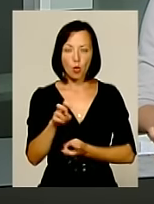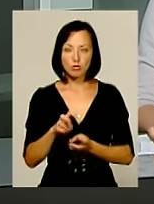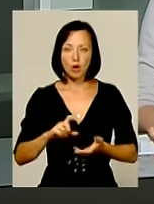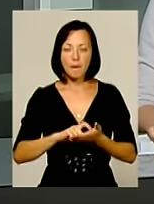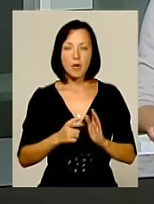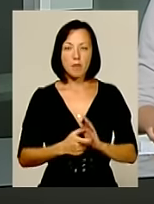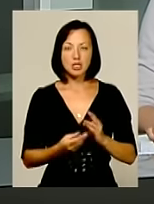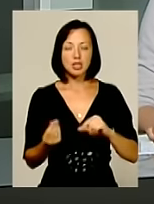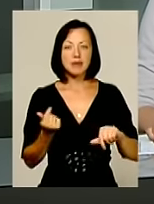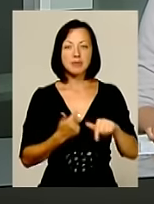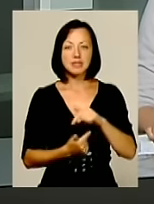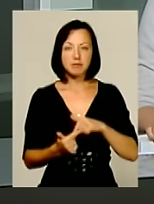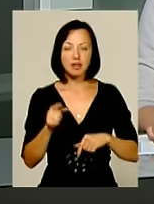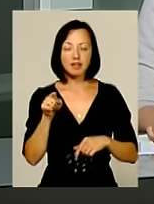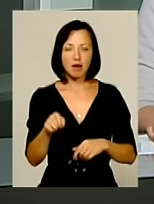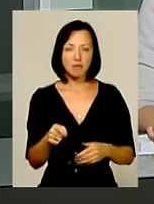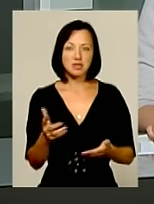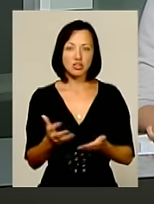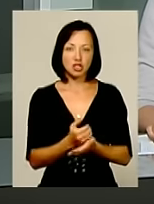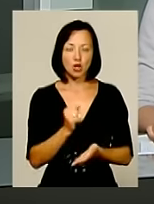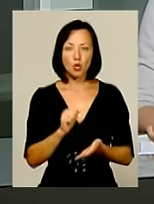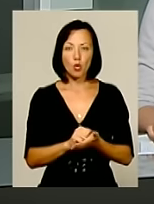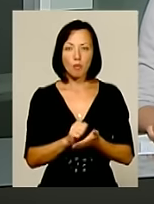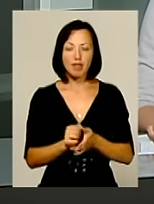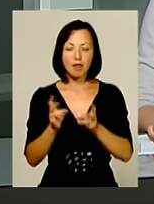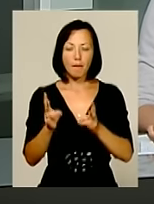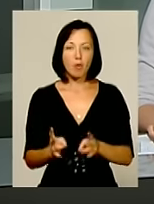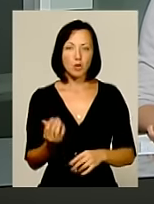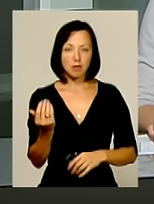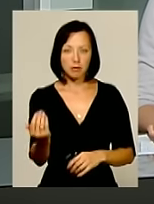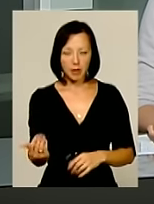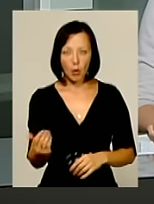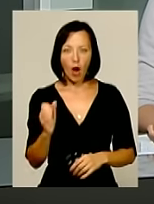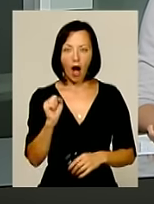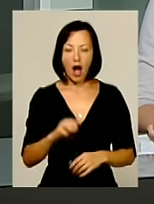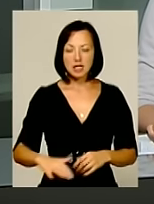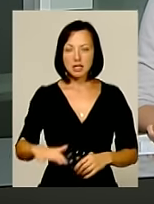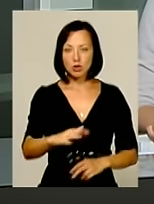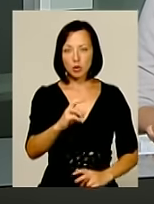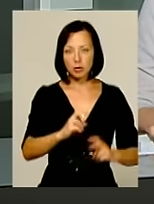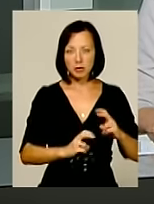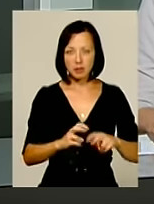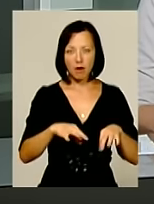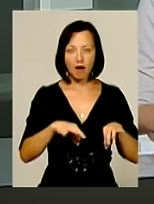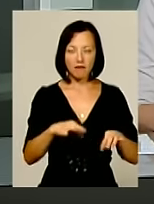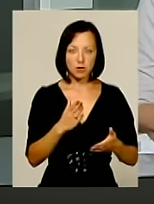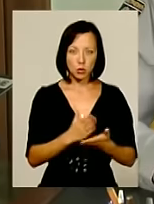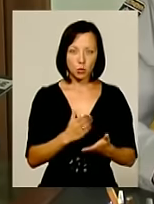помешканні бізнесмена, там поліціянти виявили документи потерпілого. А на території підприємства – авто.